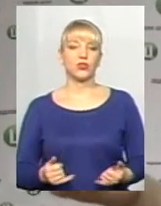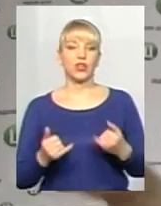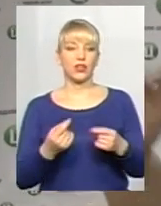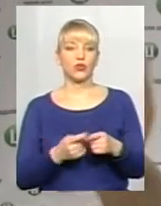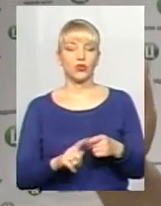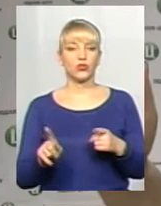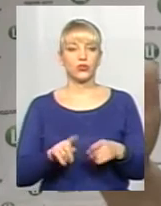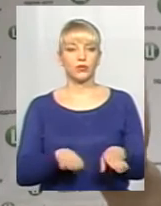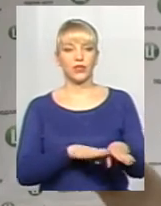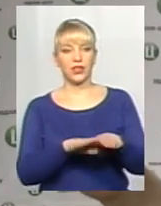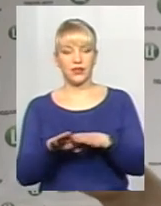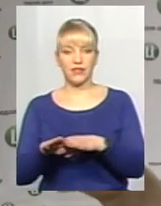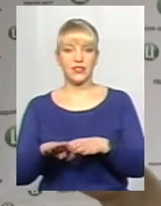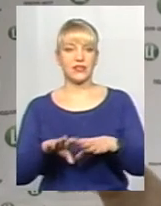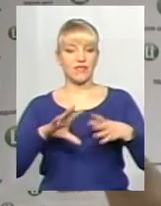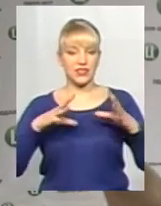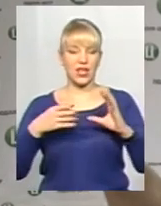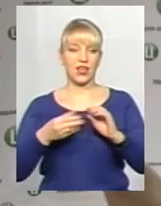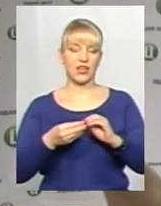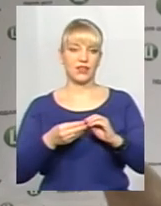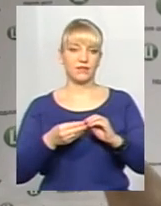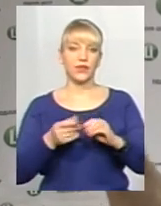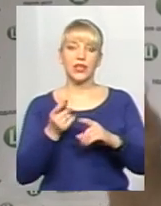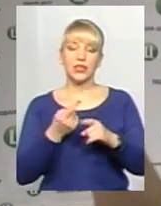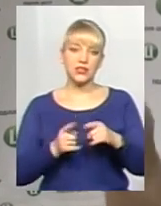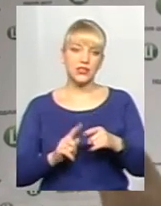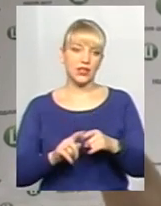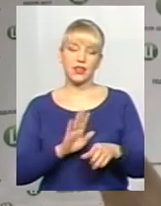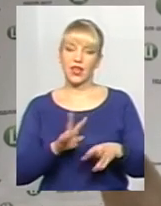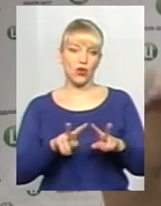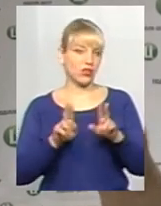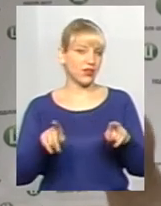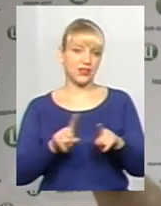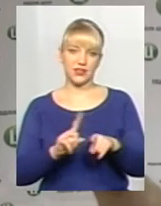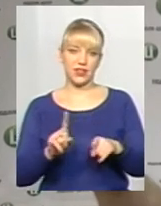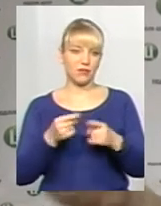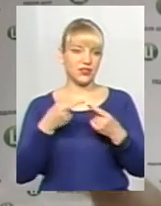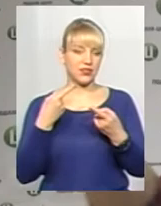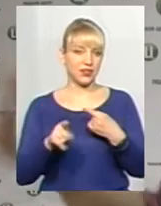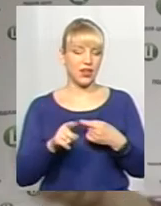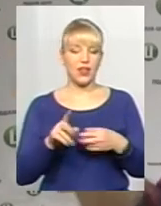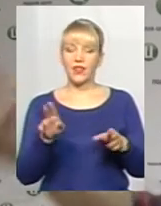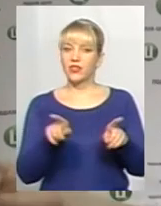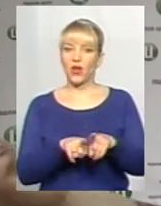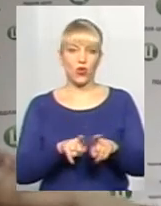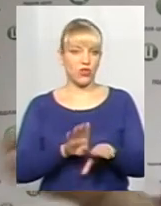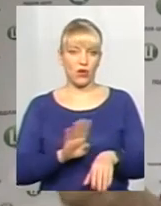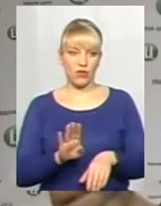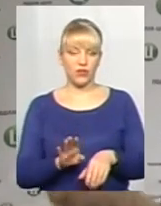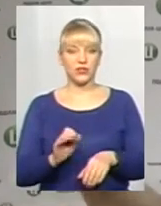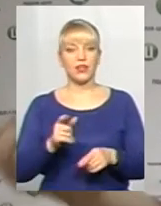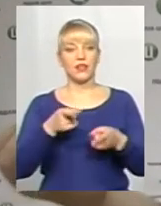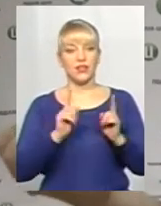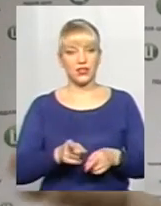рівність взагалі – це не одне й те саме, це не однаковість. Насправді жінки і